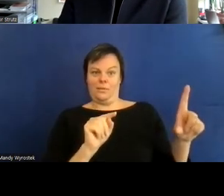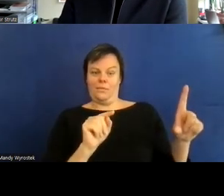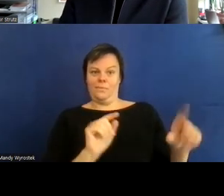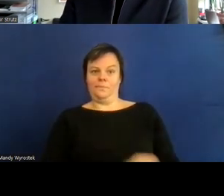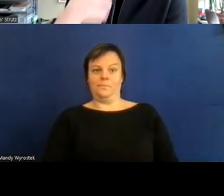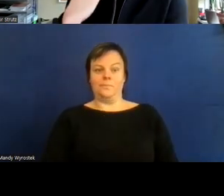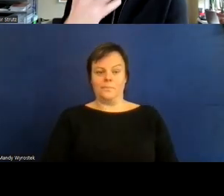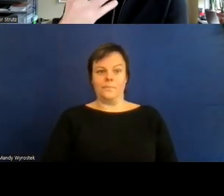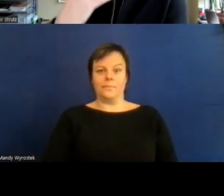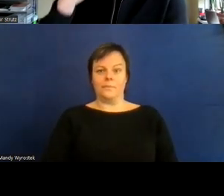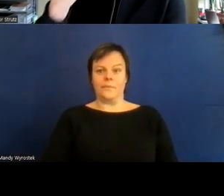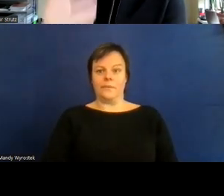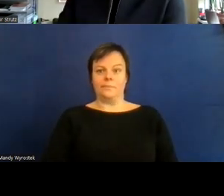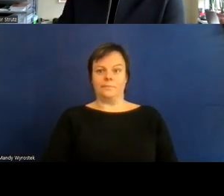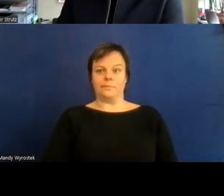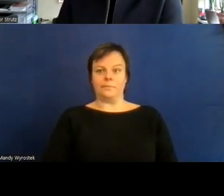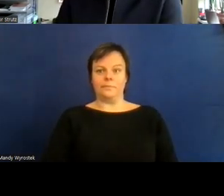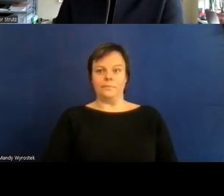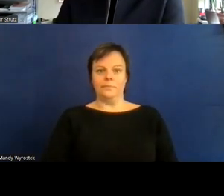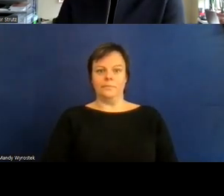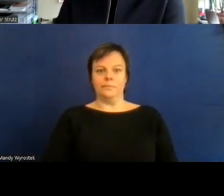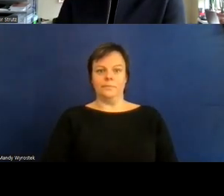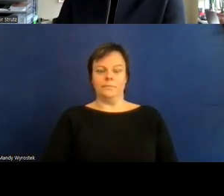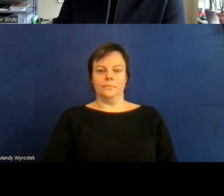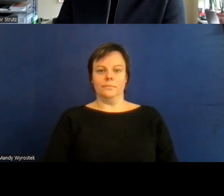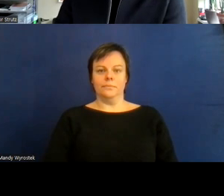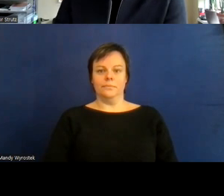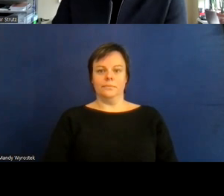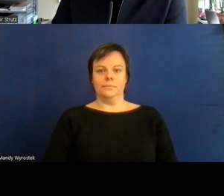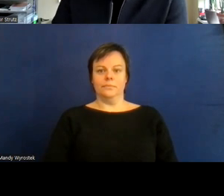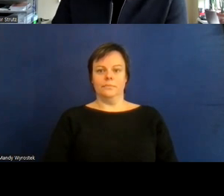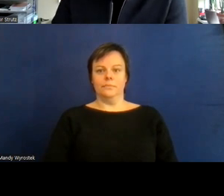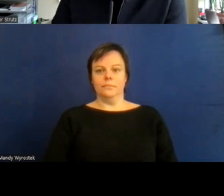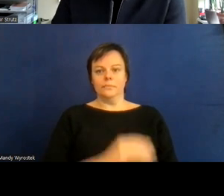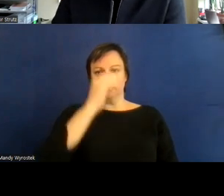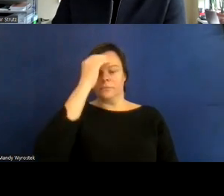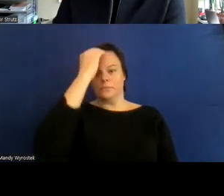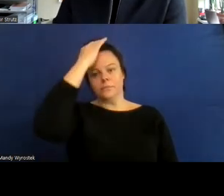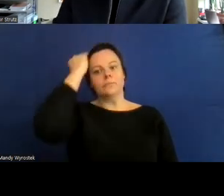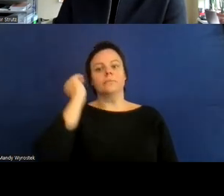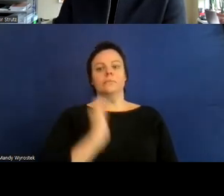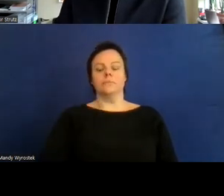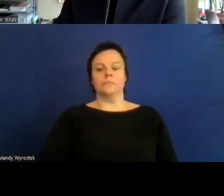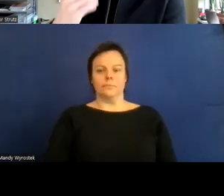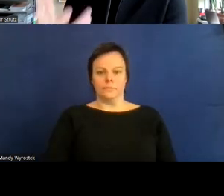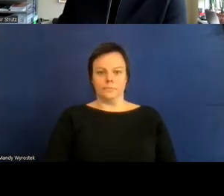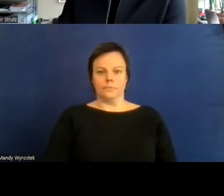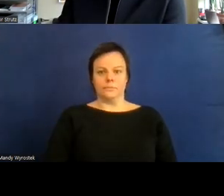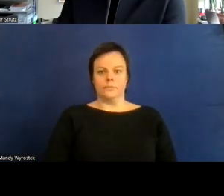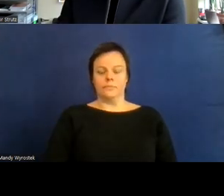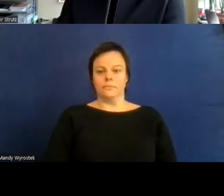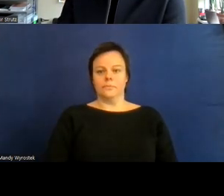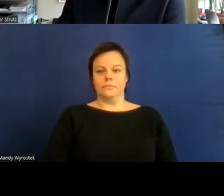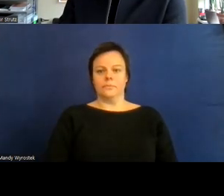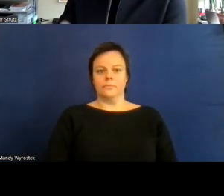behinderung hat dann wird ganz häufig das bild einfach der der person die von geburt an eine behinderung hat eben quasi benannt